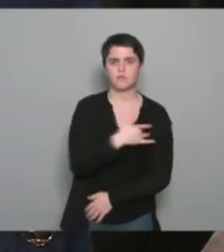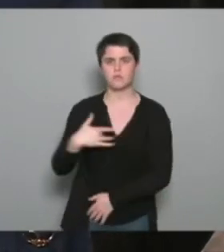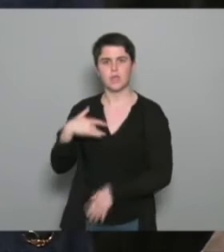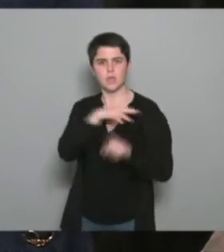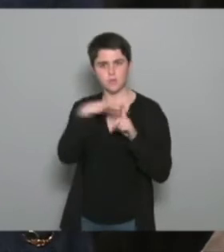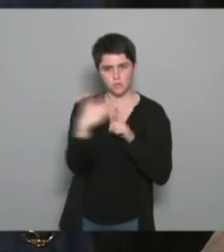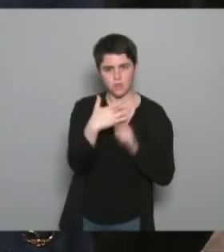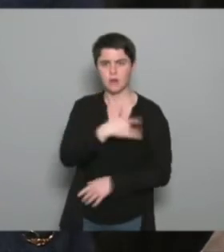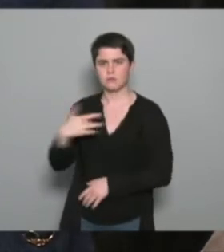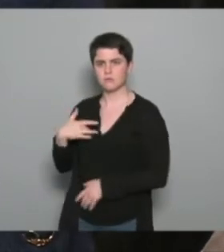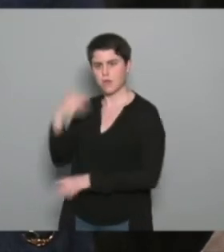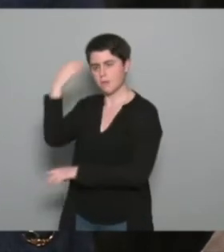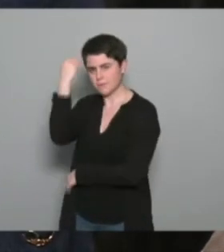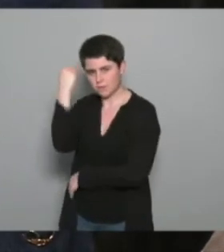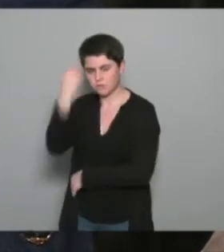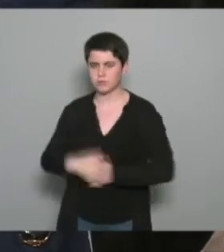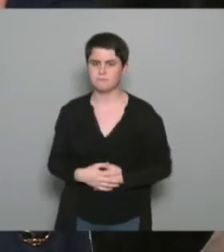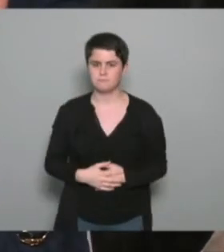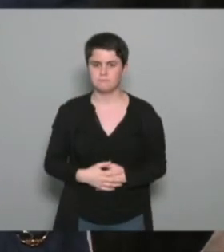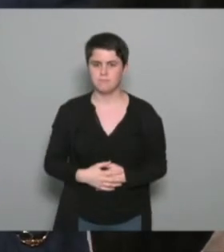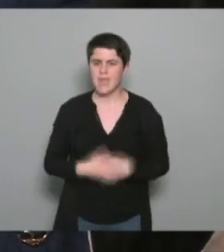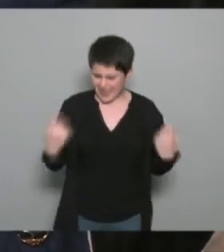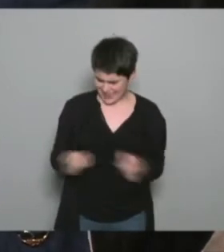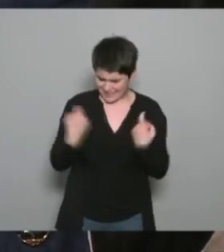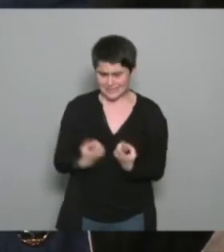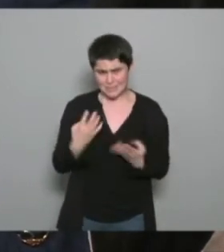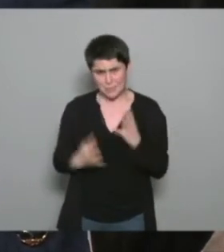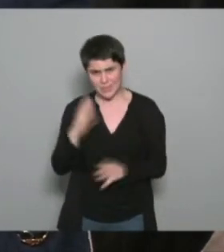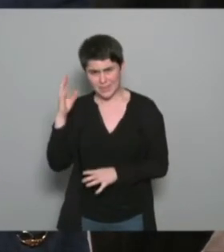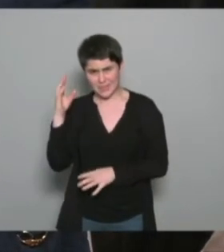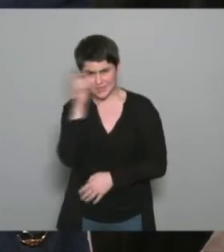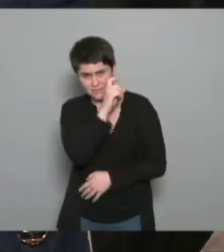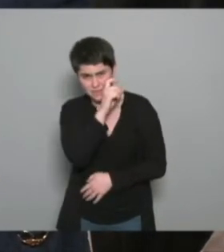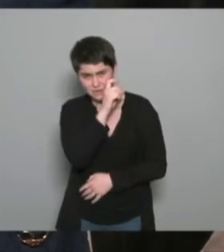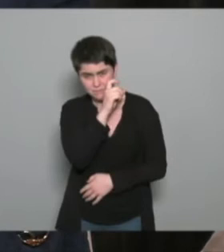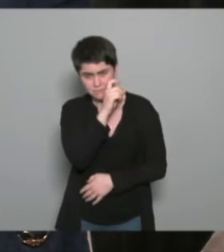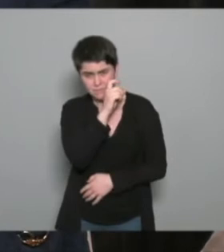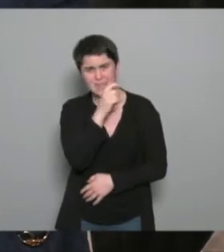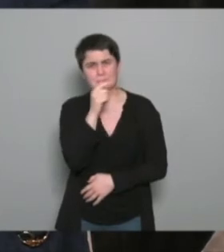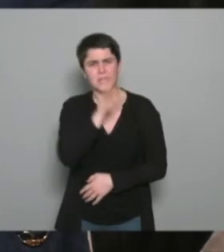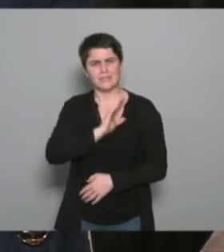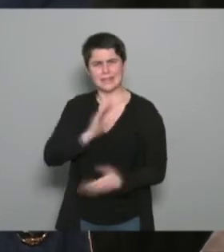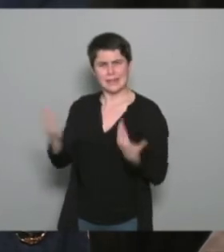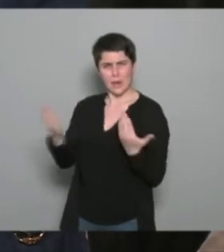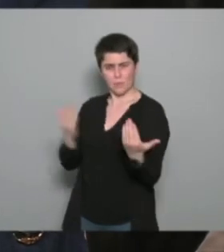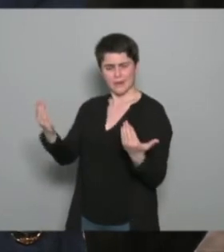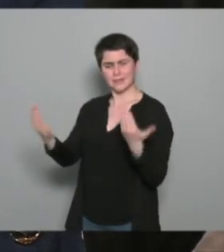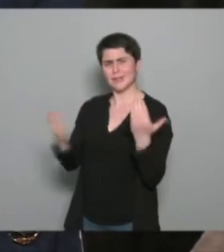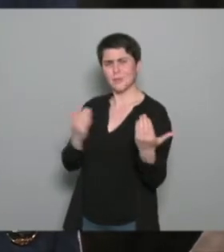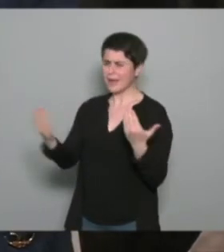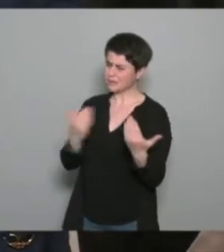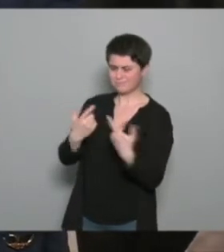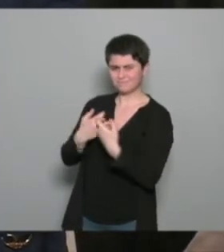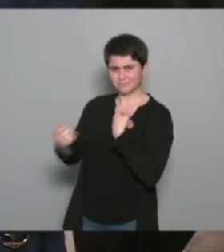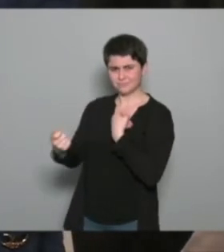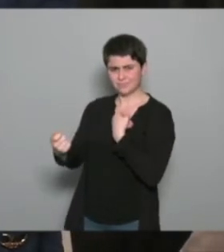'est quand même un exercice difficile et si je fais une comparaison qui n peut-être pas très adaptée mais quelque part il y des points communs vous